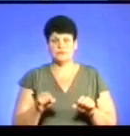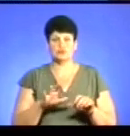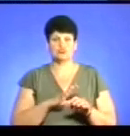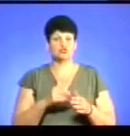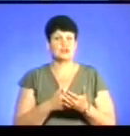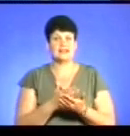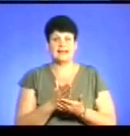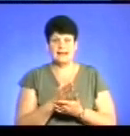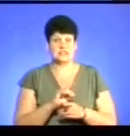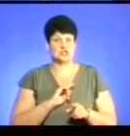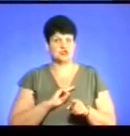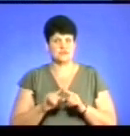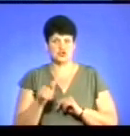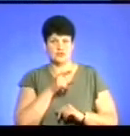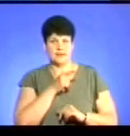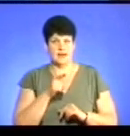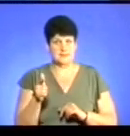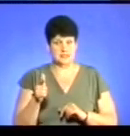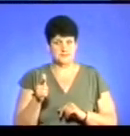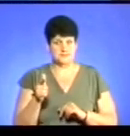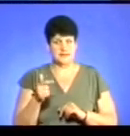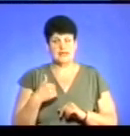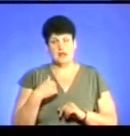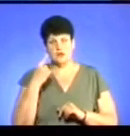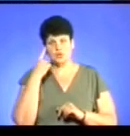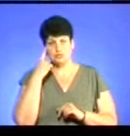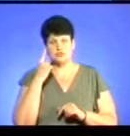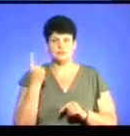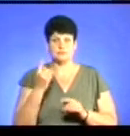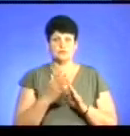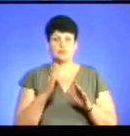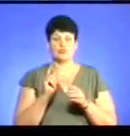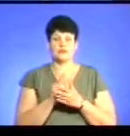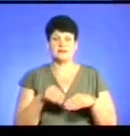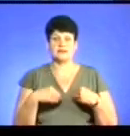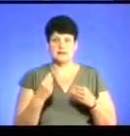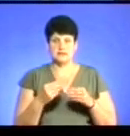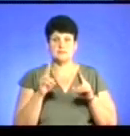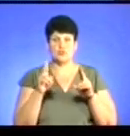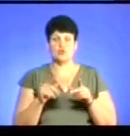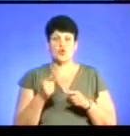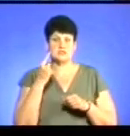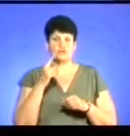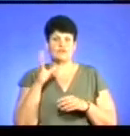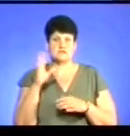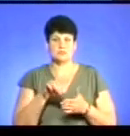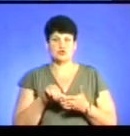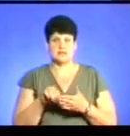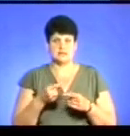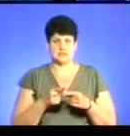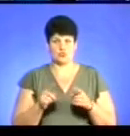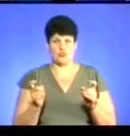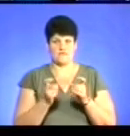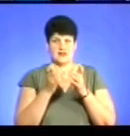якісніше і в найшвидші терміни. Я думаю, насамперед ми повинні дати правову оцінку всім учасникам цього конфлікту.